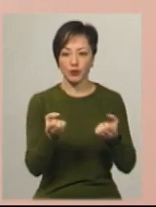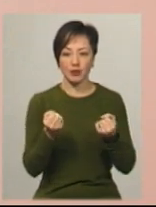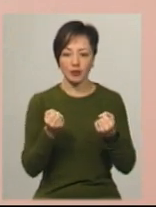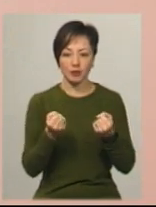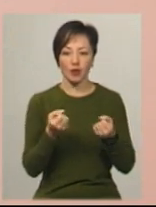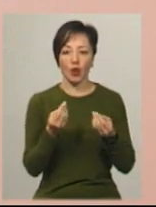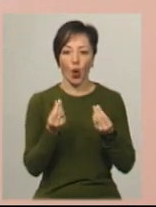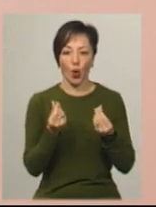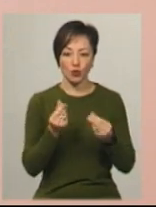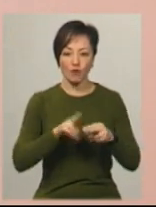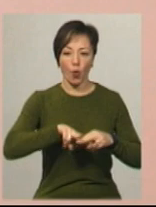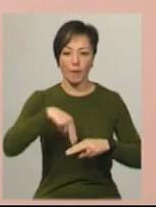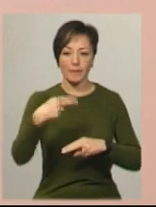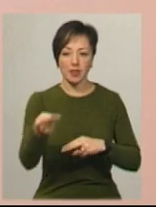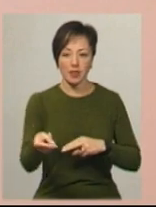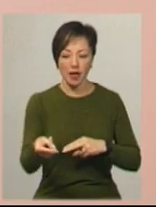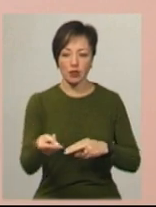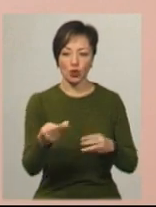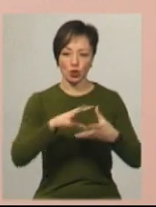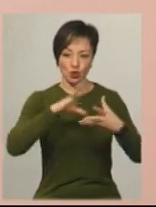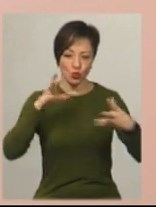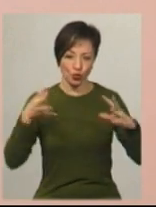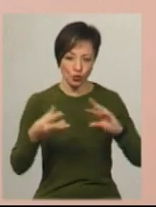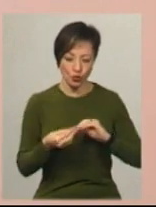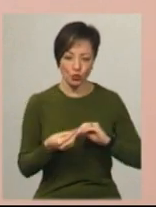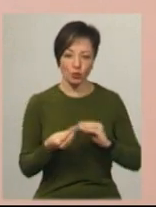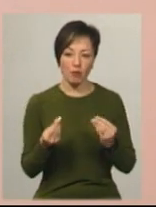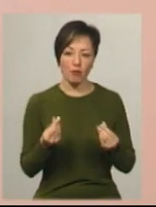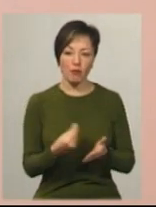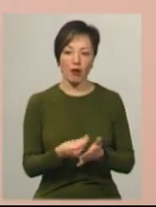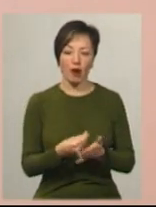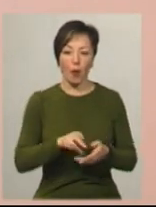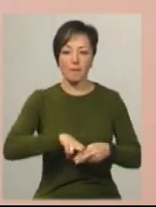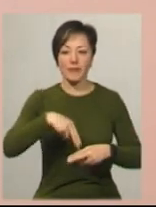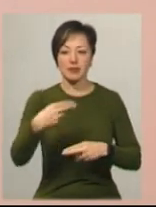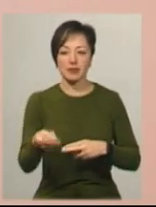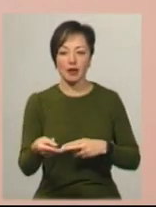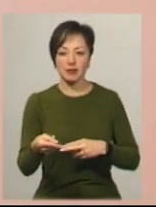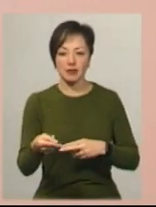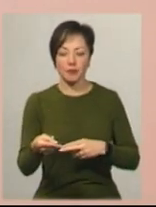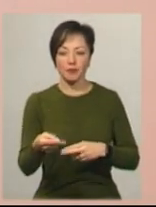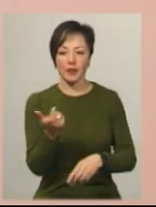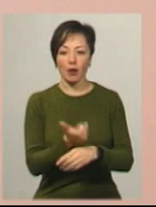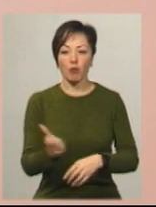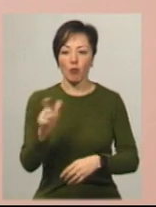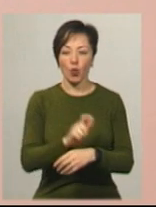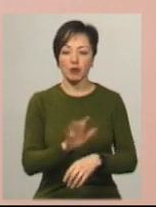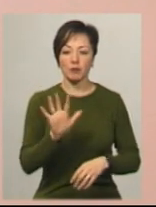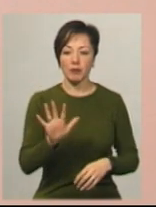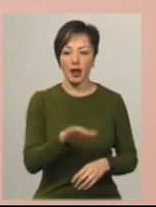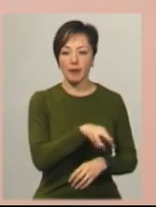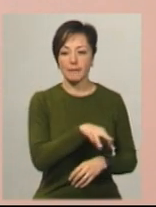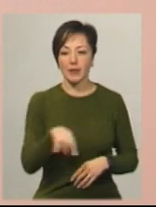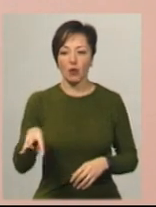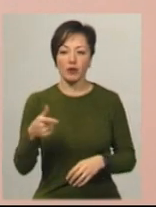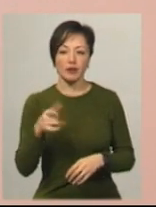грошову компенсацію. Сумарна сума, загальна сума компенсації склала понад 5 млн